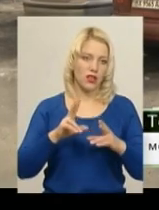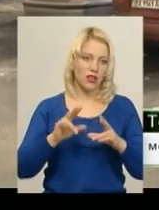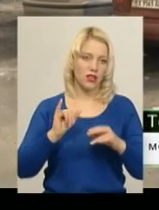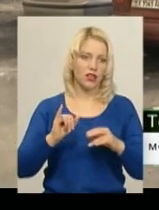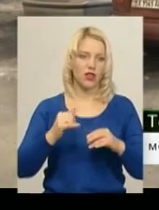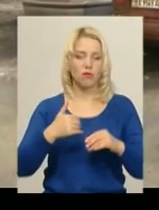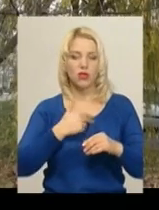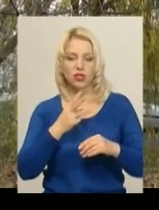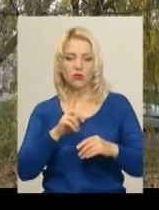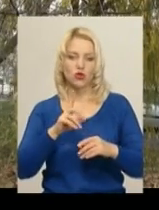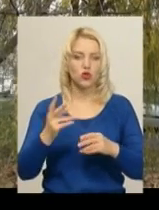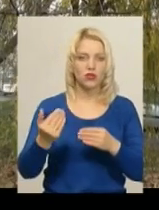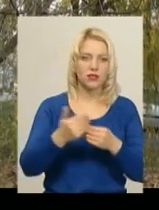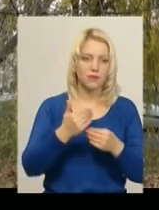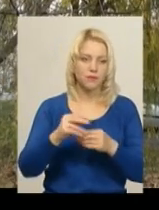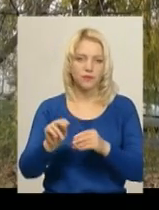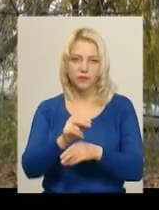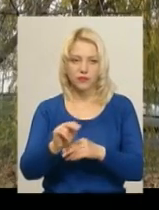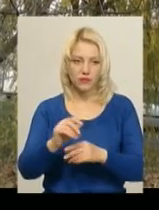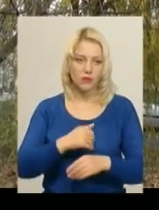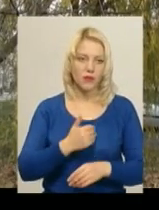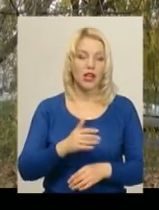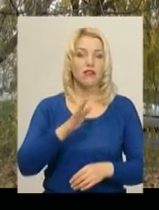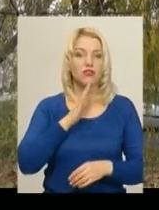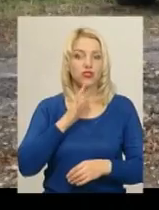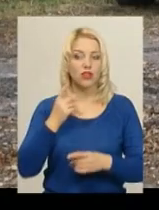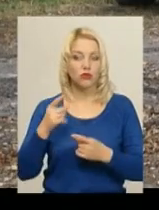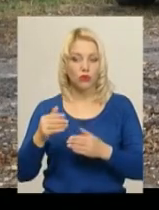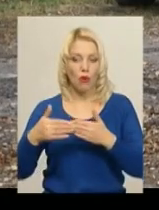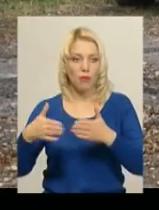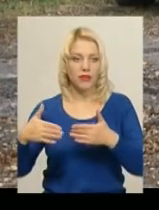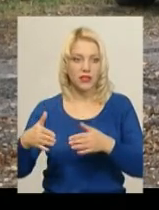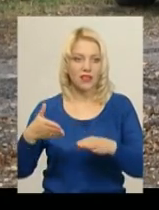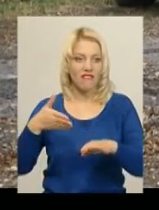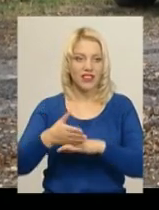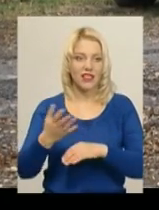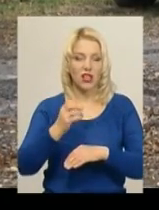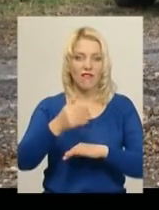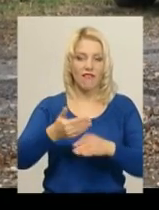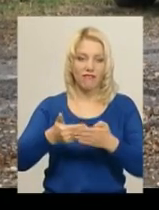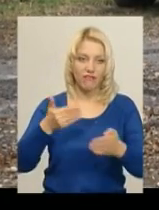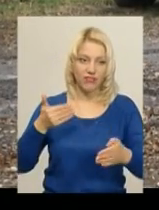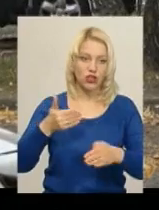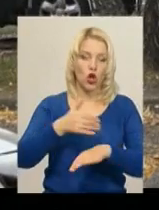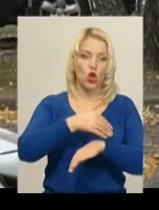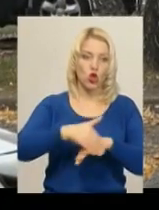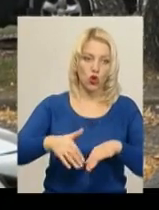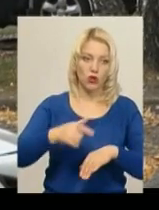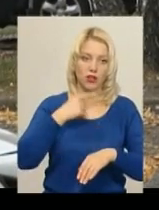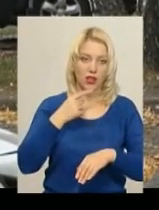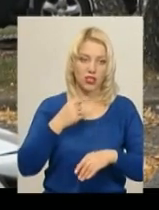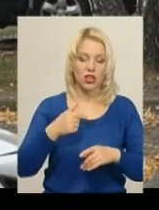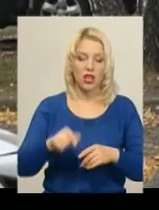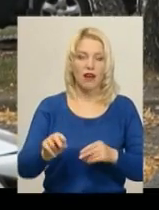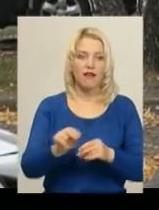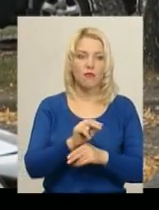попідробляли. Мешканка другого під'їзду цього ж будинку, вхід до якого не з двору, а від дороги, Раїса Гага, каже, що